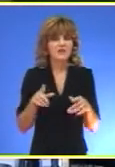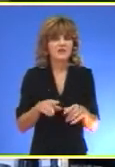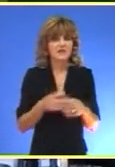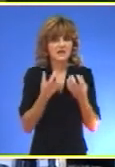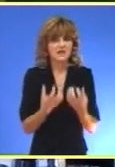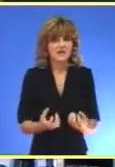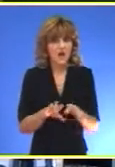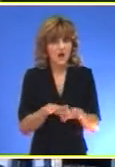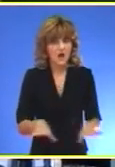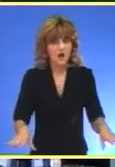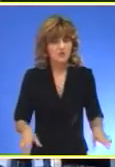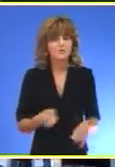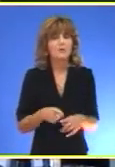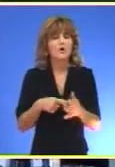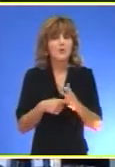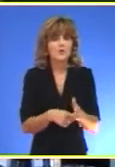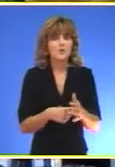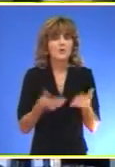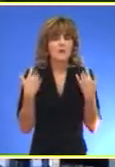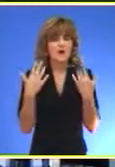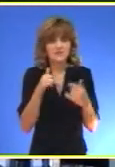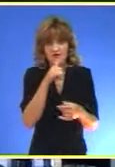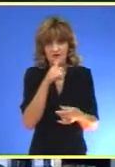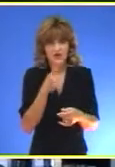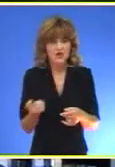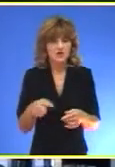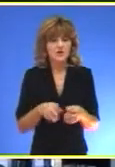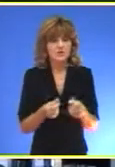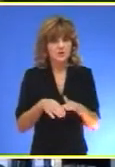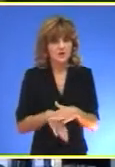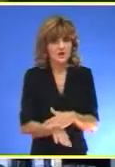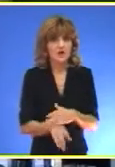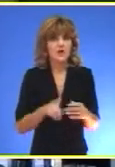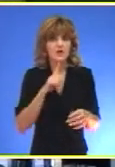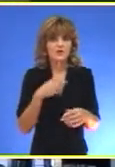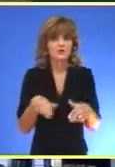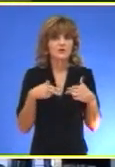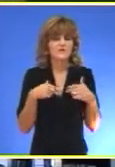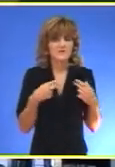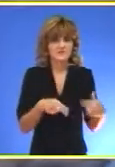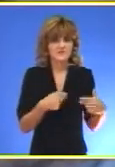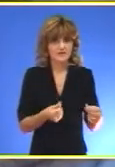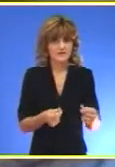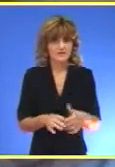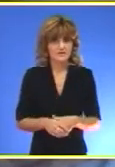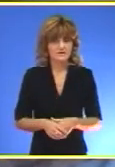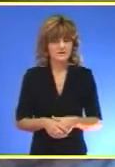taloži I putem atmosfemirskih voda Dođe u tle To i dođe do kontaminacije tla